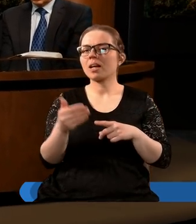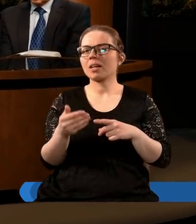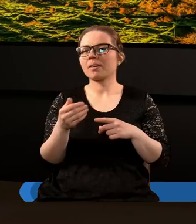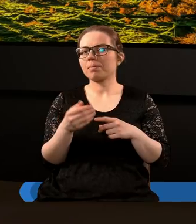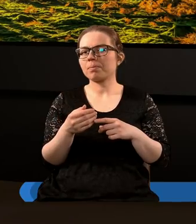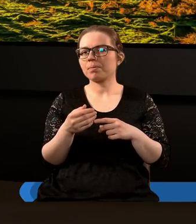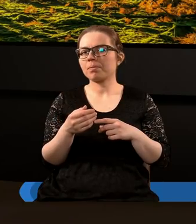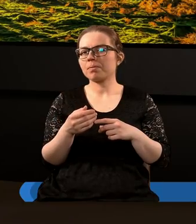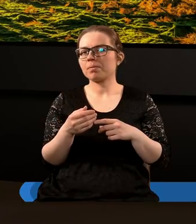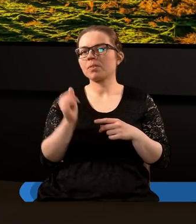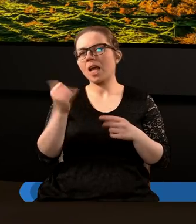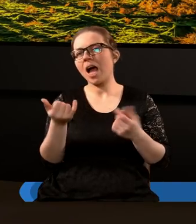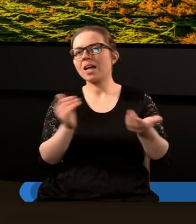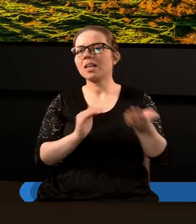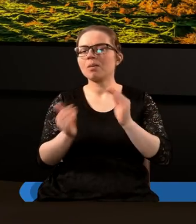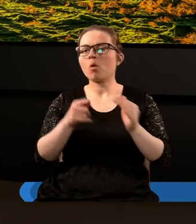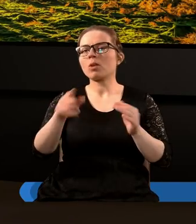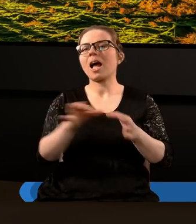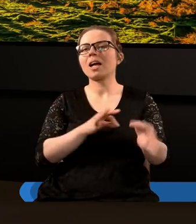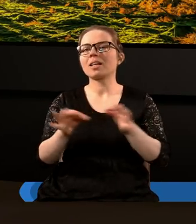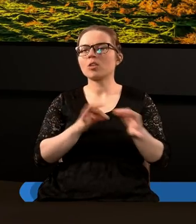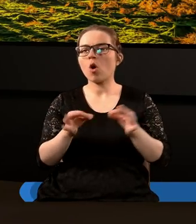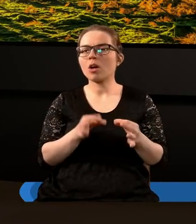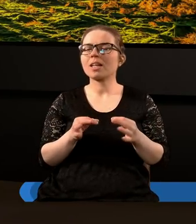już w jaki sposób ta historia